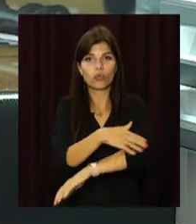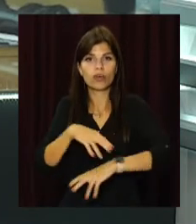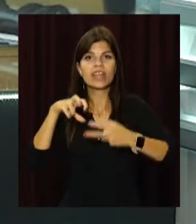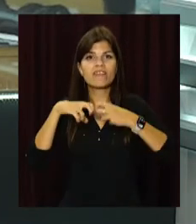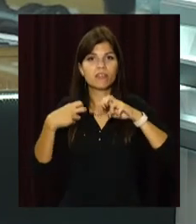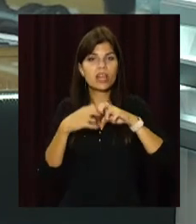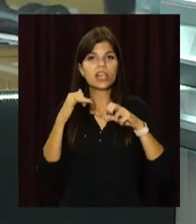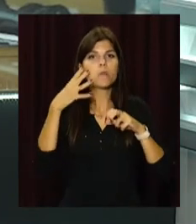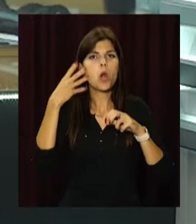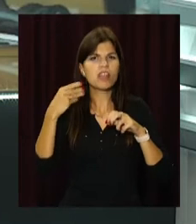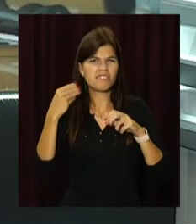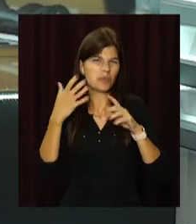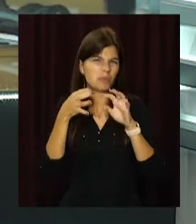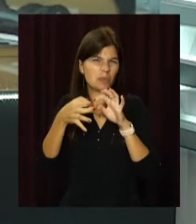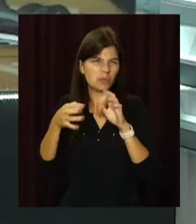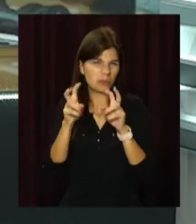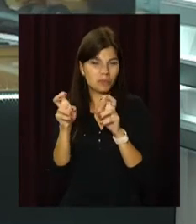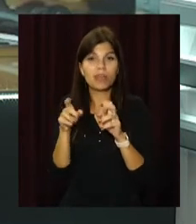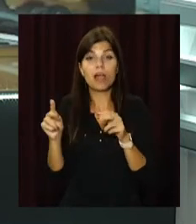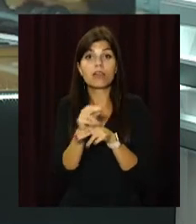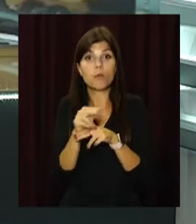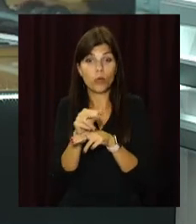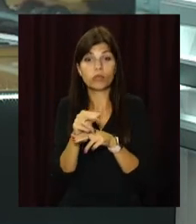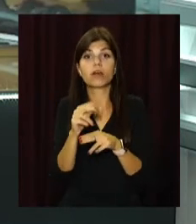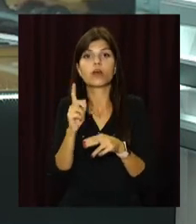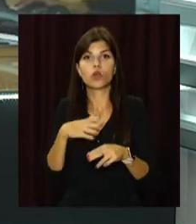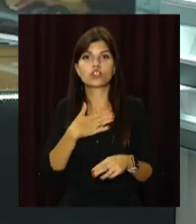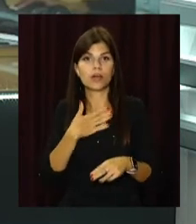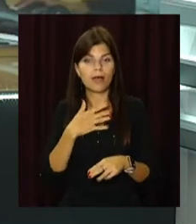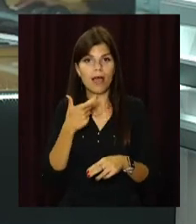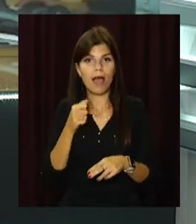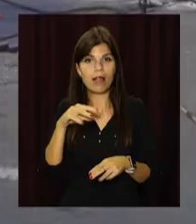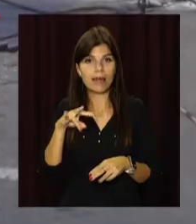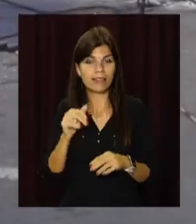Франка та Молдавській. Ремонтні роботи бачила і наша Галина Ізмайлова.